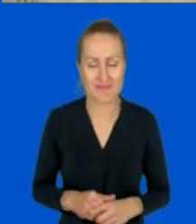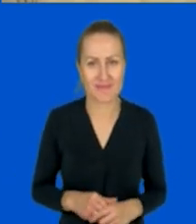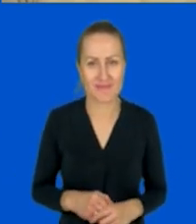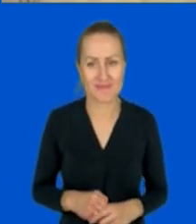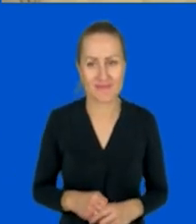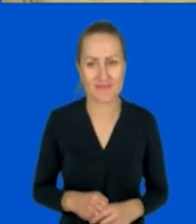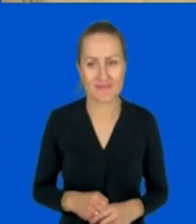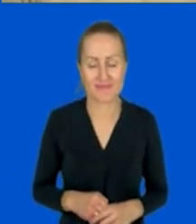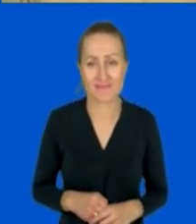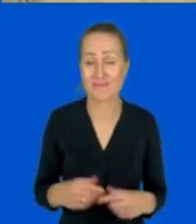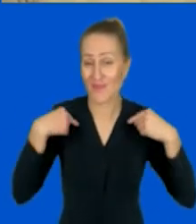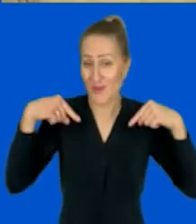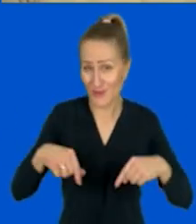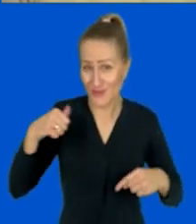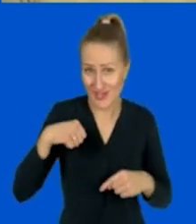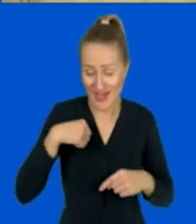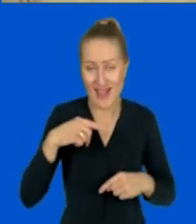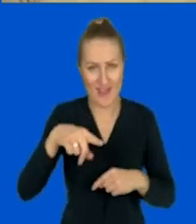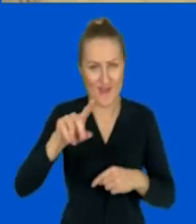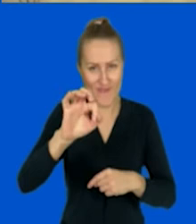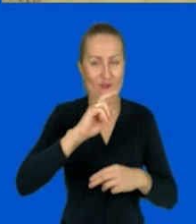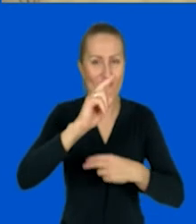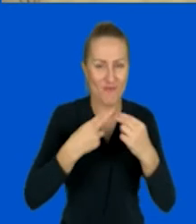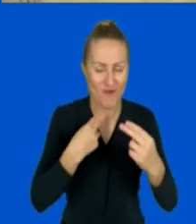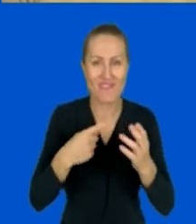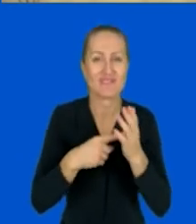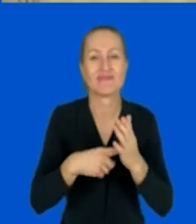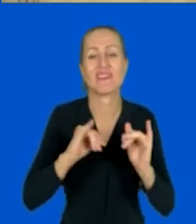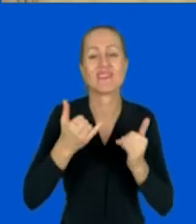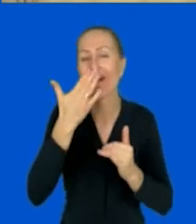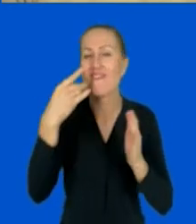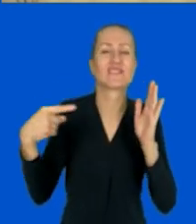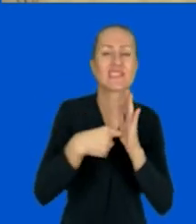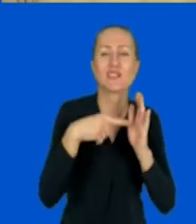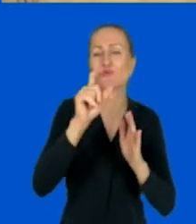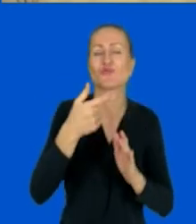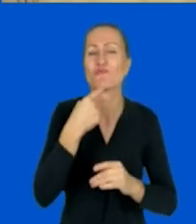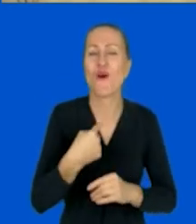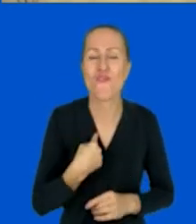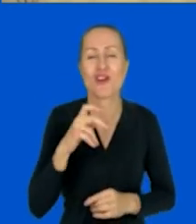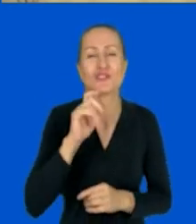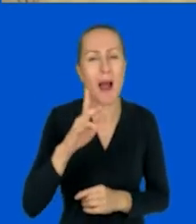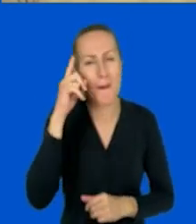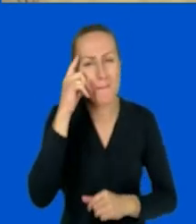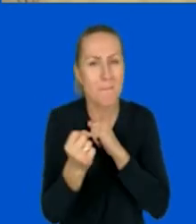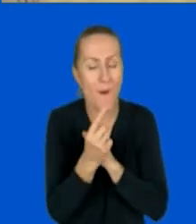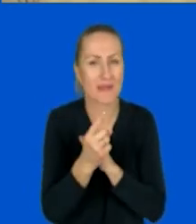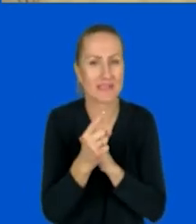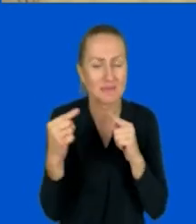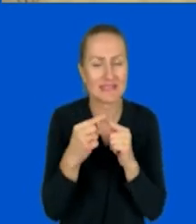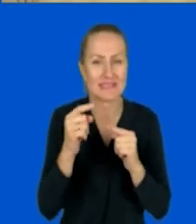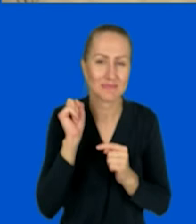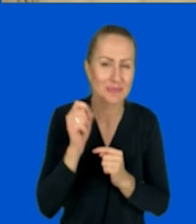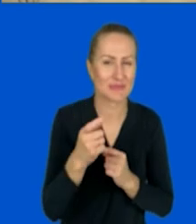Ja tu będę czekać na waszą odpowiedź na to, czyli jakie wskazówki macie? Czy macie jakieś haki na uczestników? Co robicie,